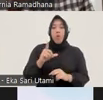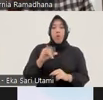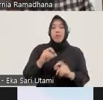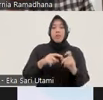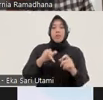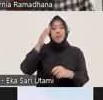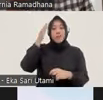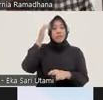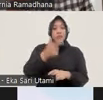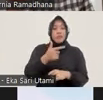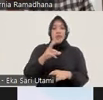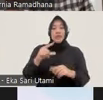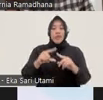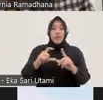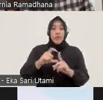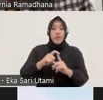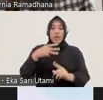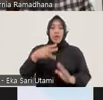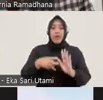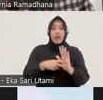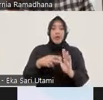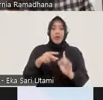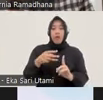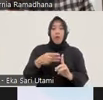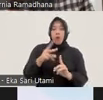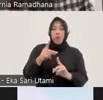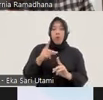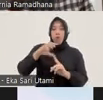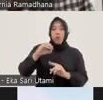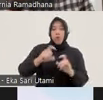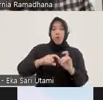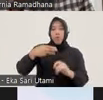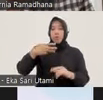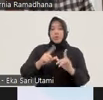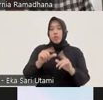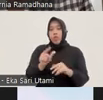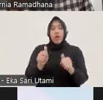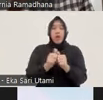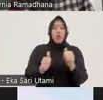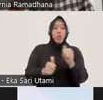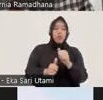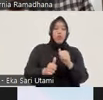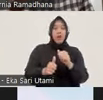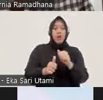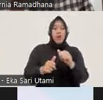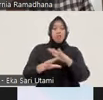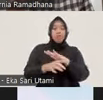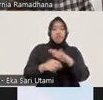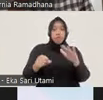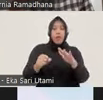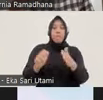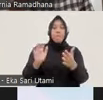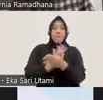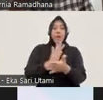Brotosen, itu adalah anggota Polri Korup, mantan terpidana korupsi,